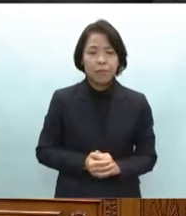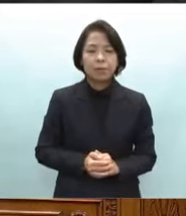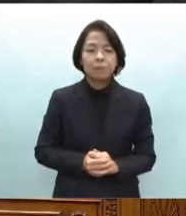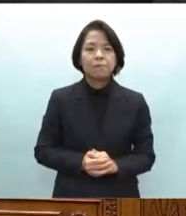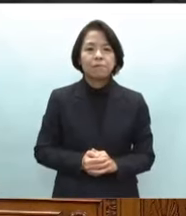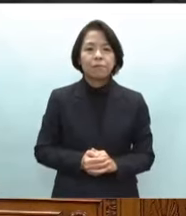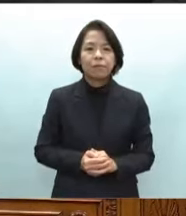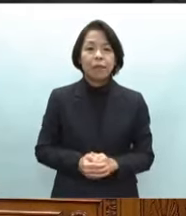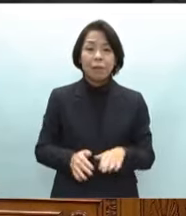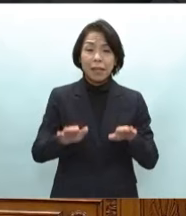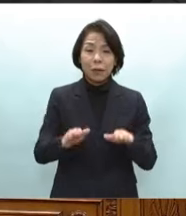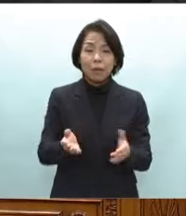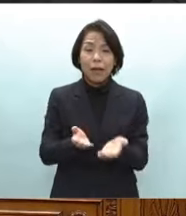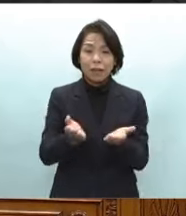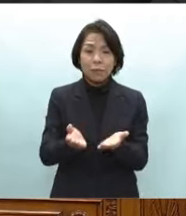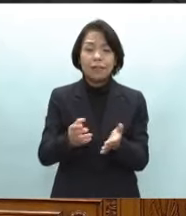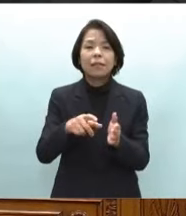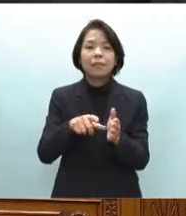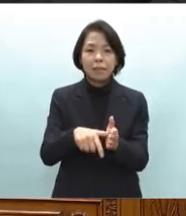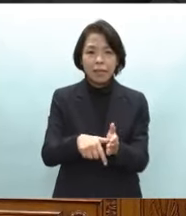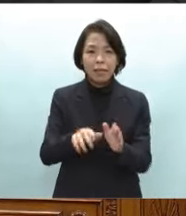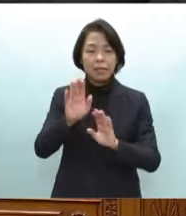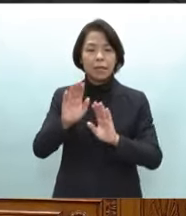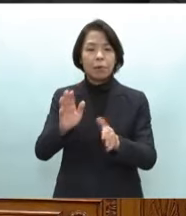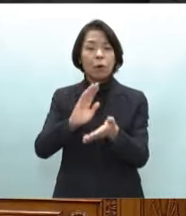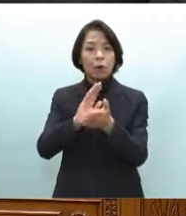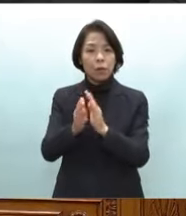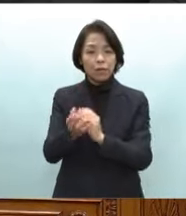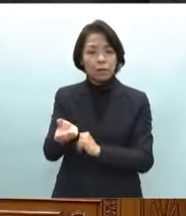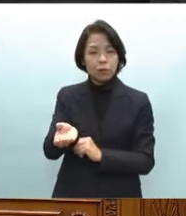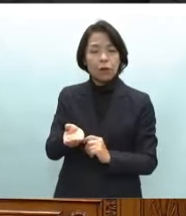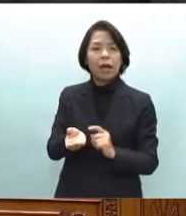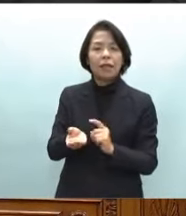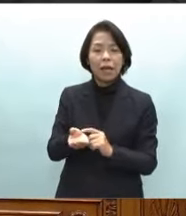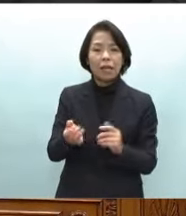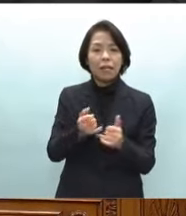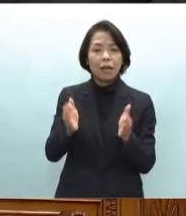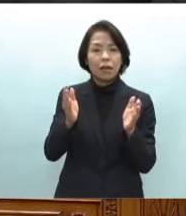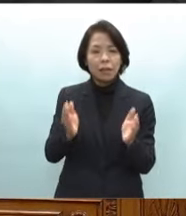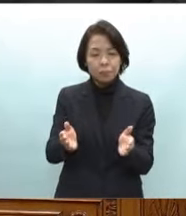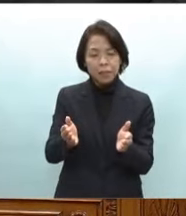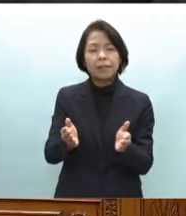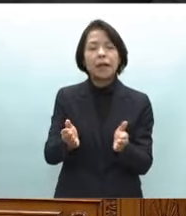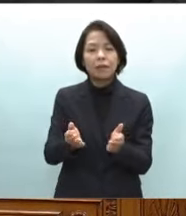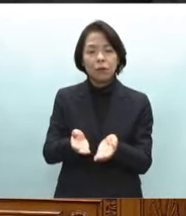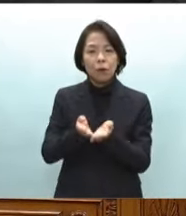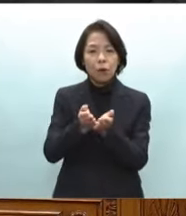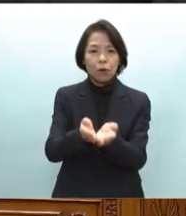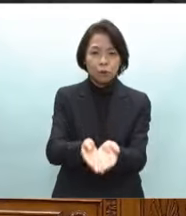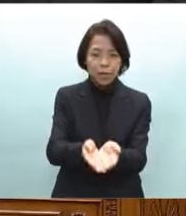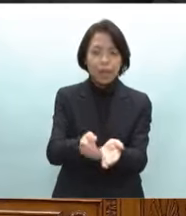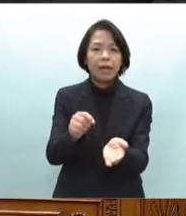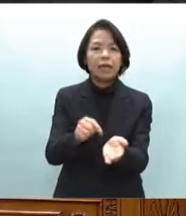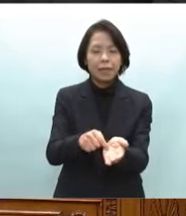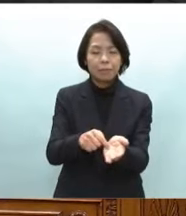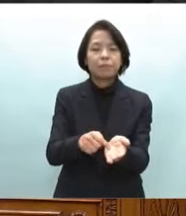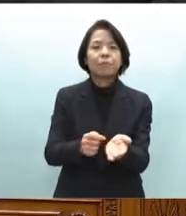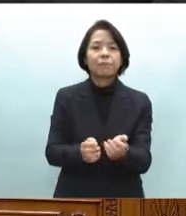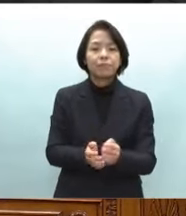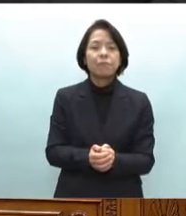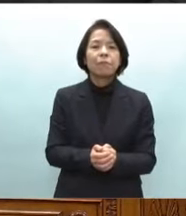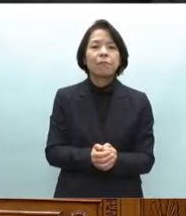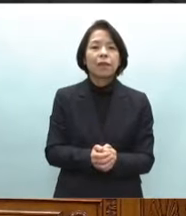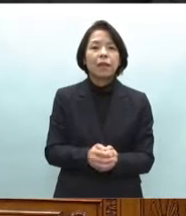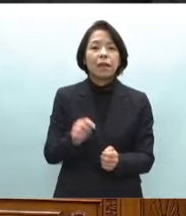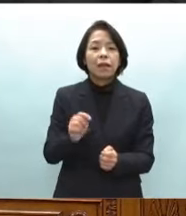また今回の地震に際して防衛省の借り上げた民間客船の白鵬やなっちゃんという船